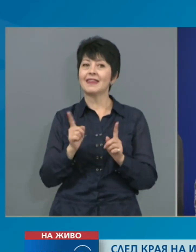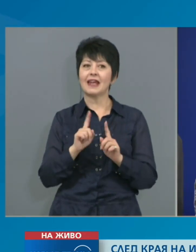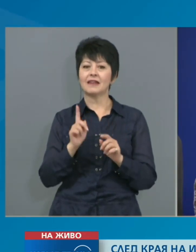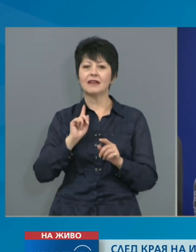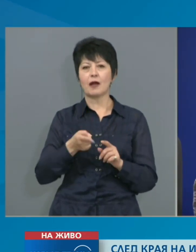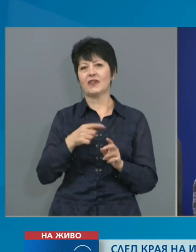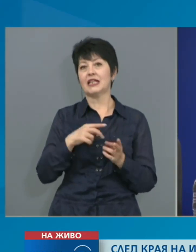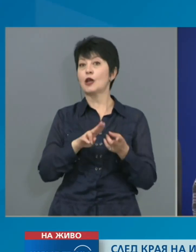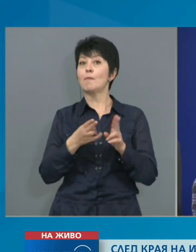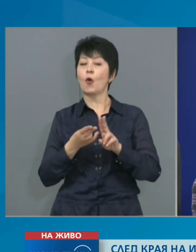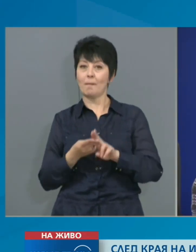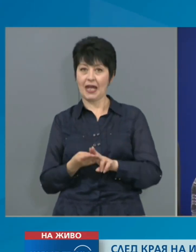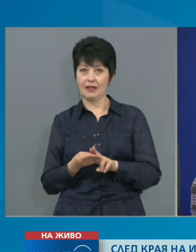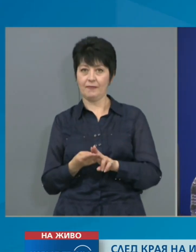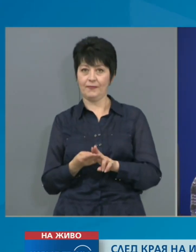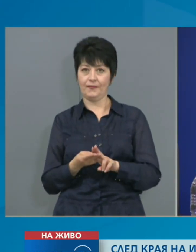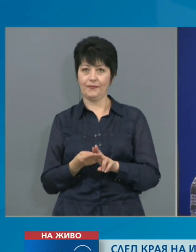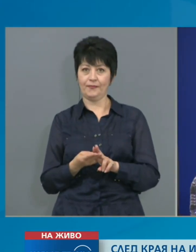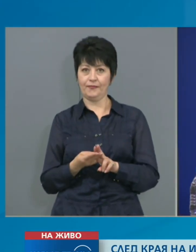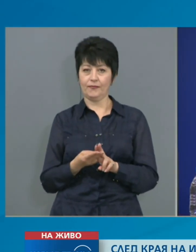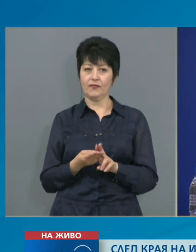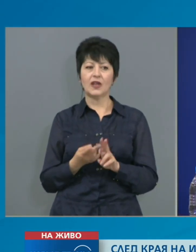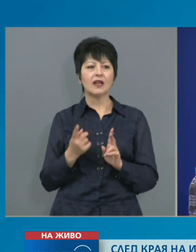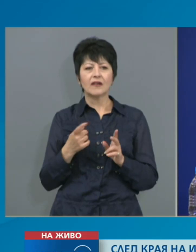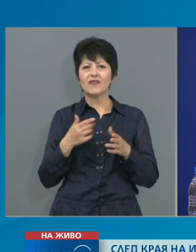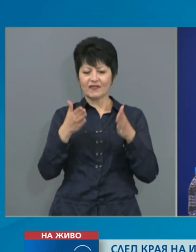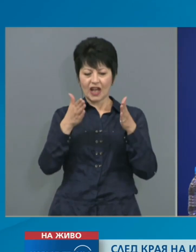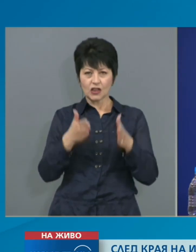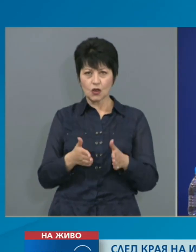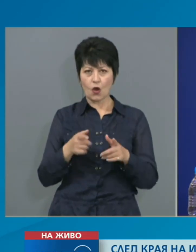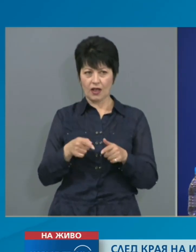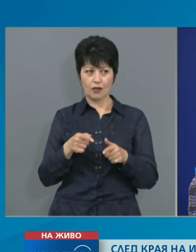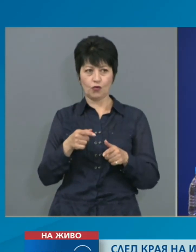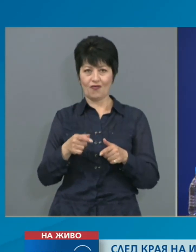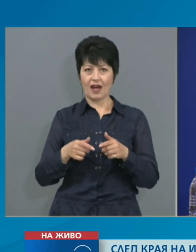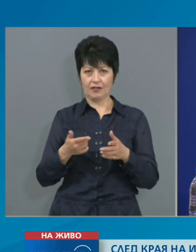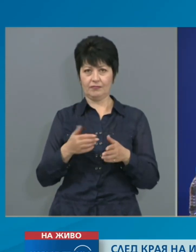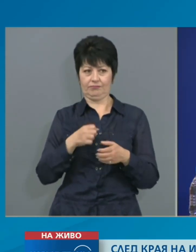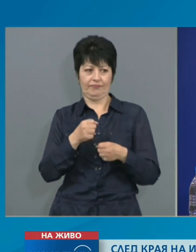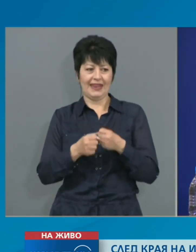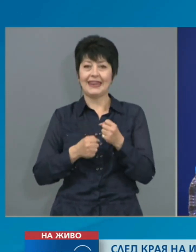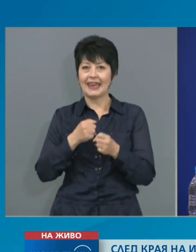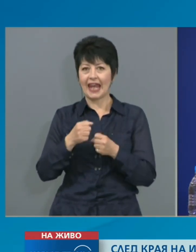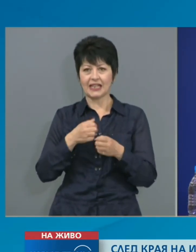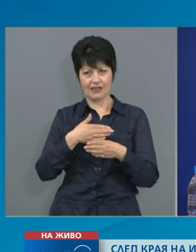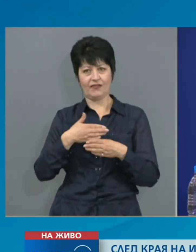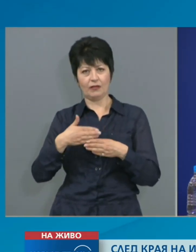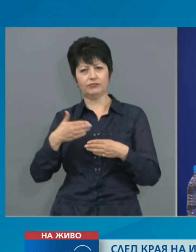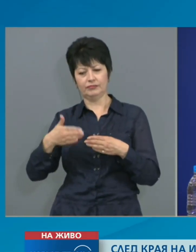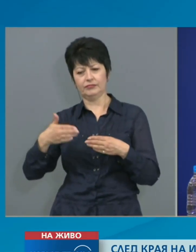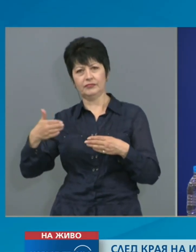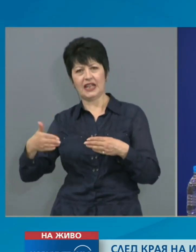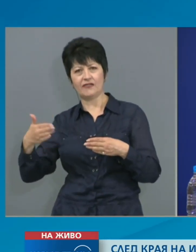се променя. Т.е. и в срока на действие на последващите